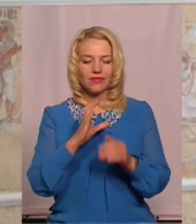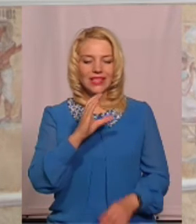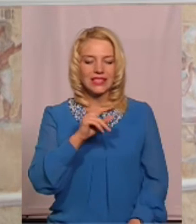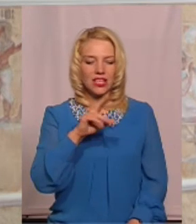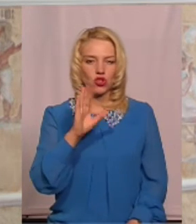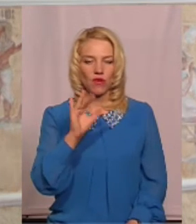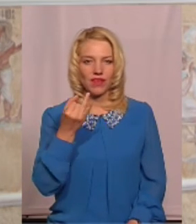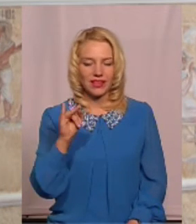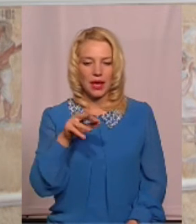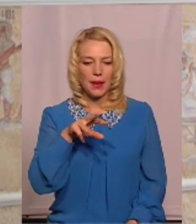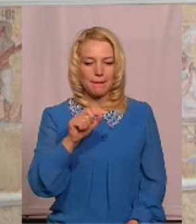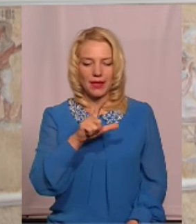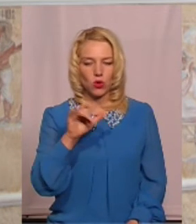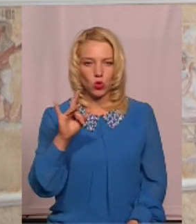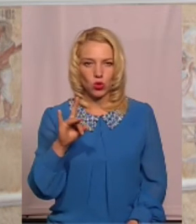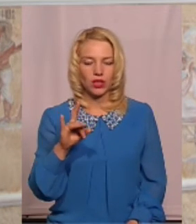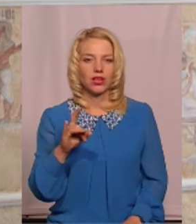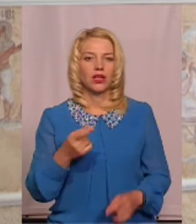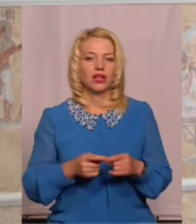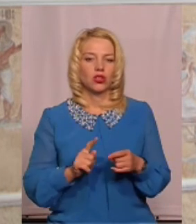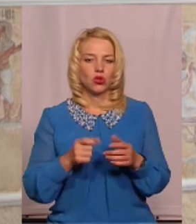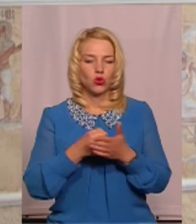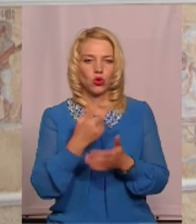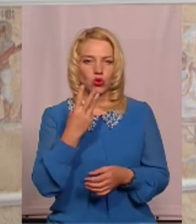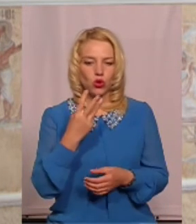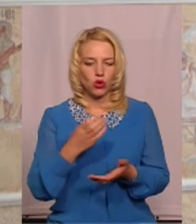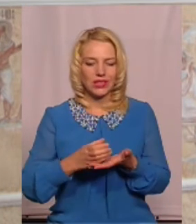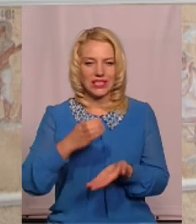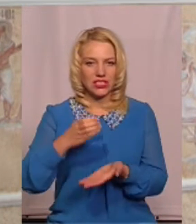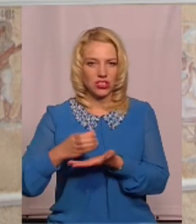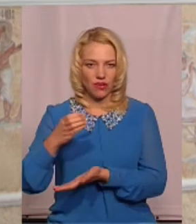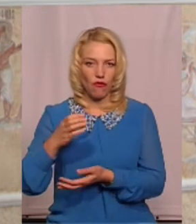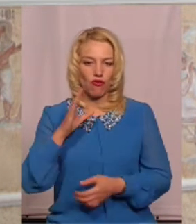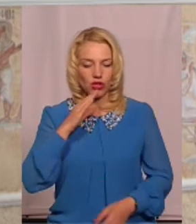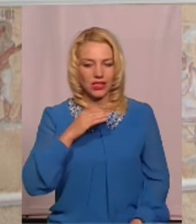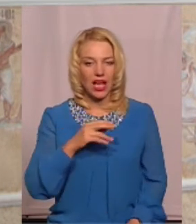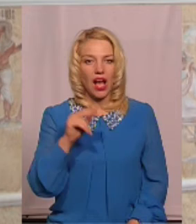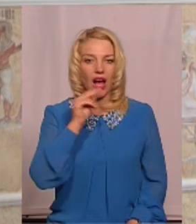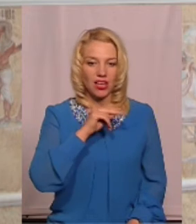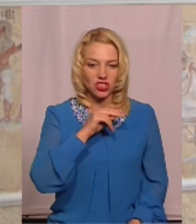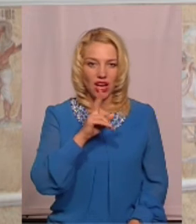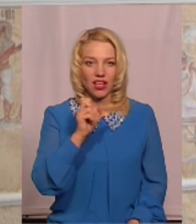склянок рідини, що чай та кава – це сечогідні напої. Тому